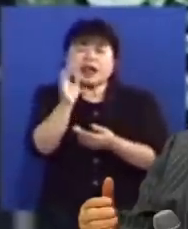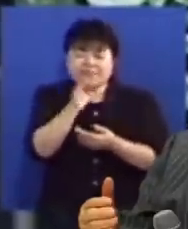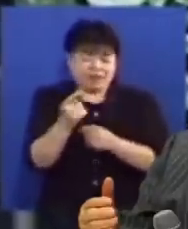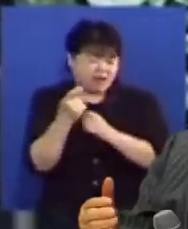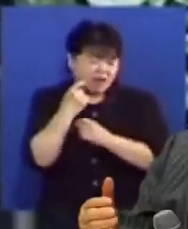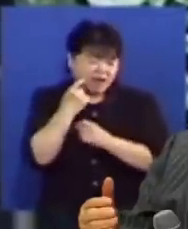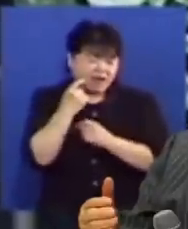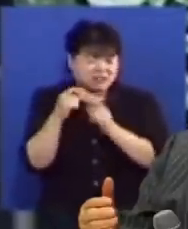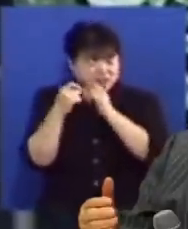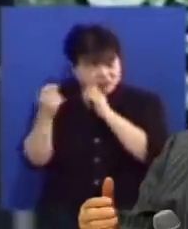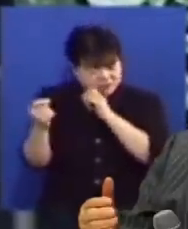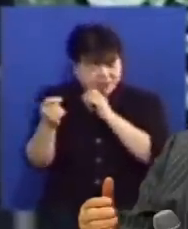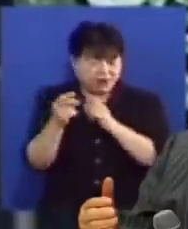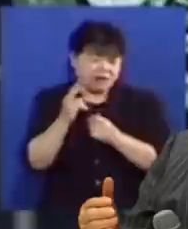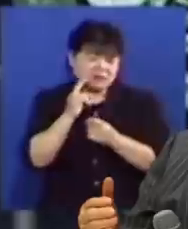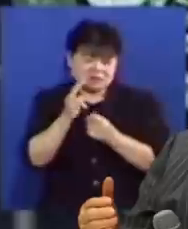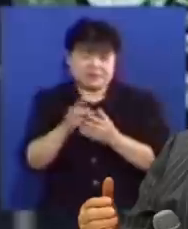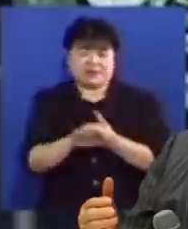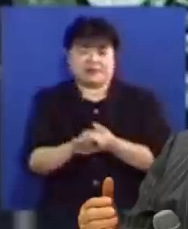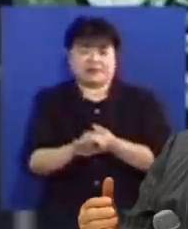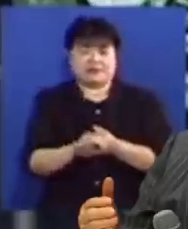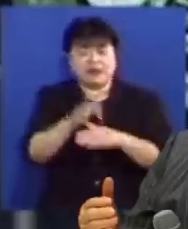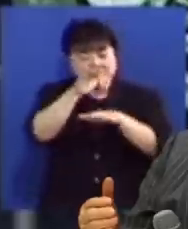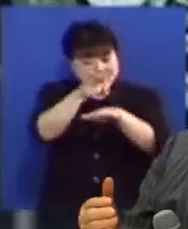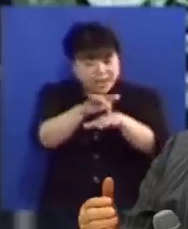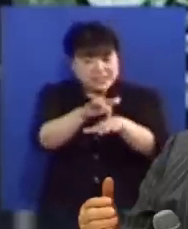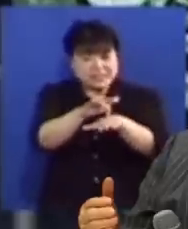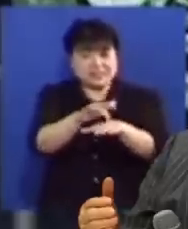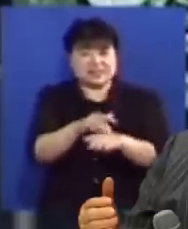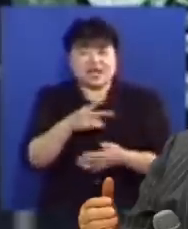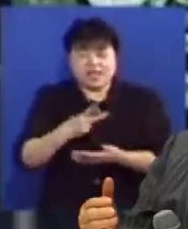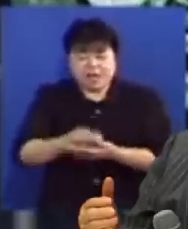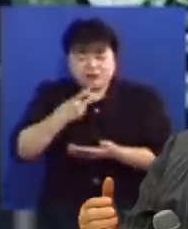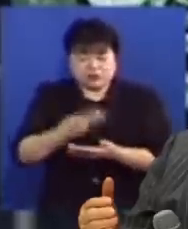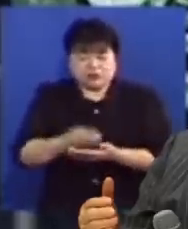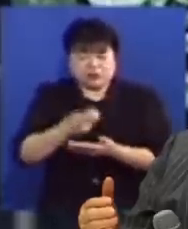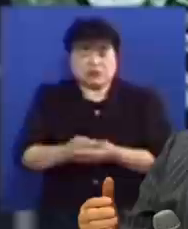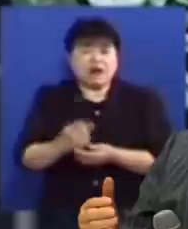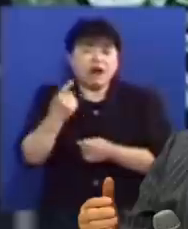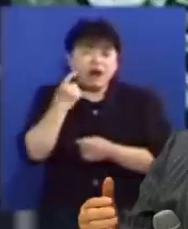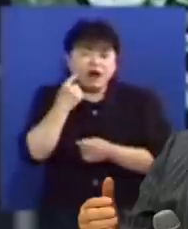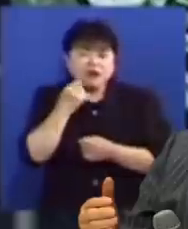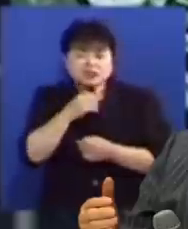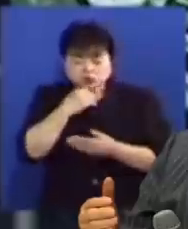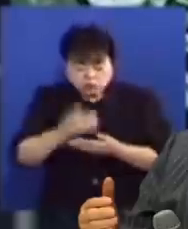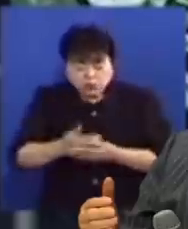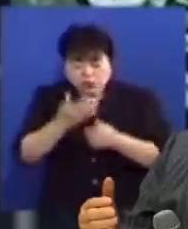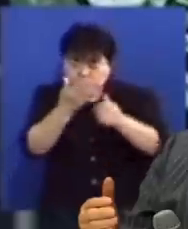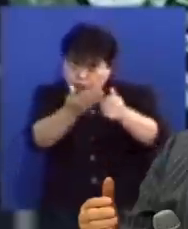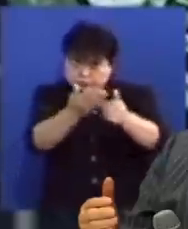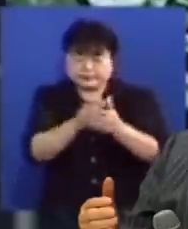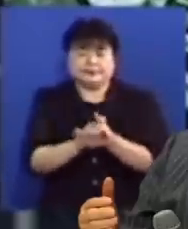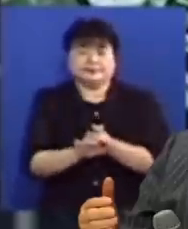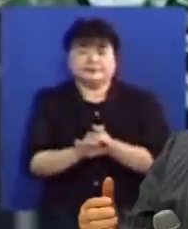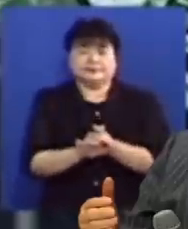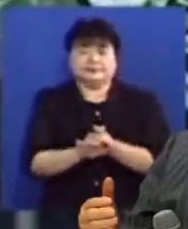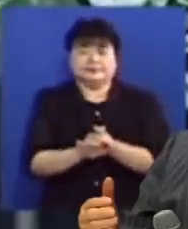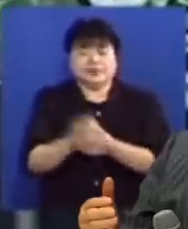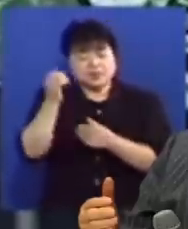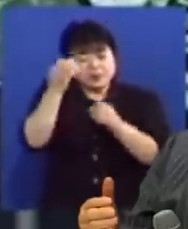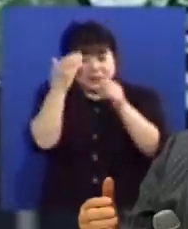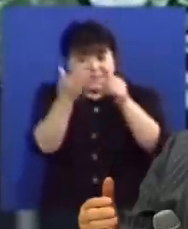가짜들이 거짓말합니다 마귀가 발부둥치고 거짓으로 사람을 속이려고 하는 것입니다 그 다음